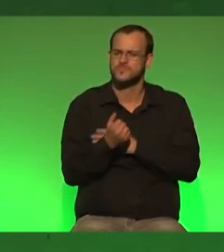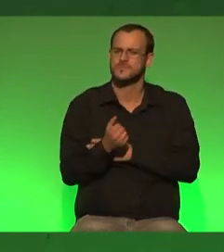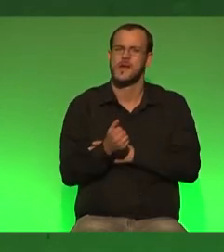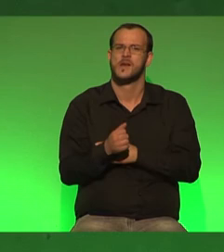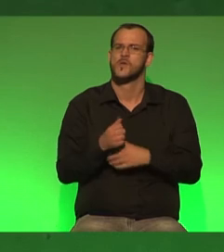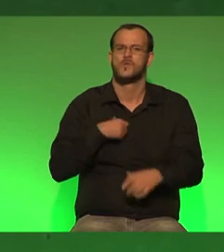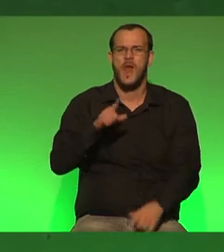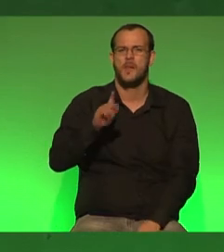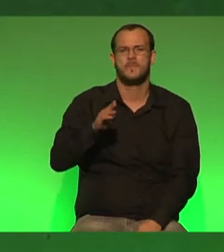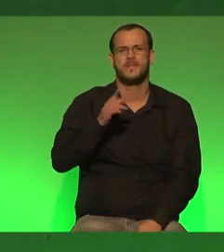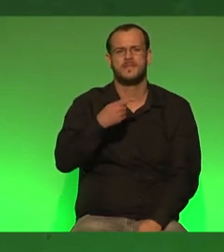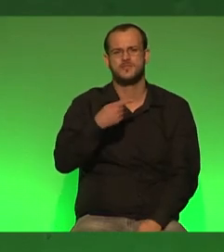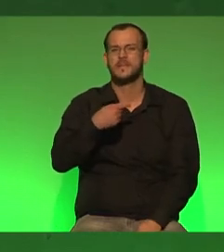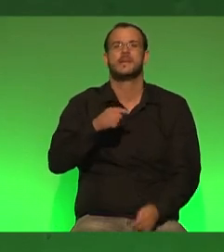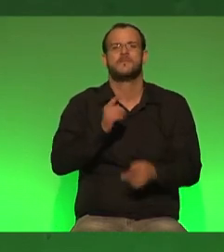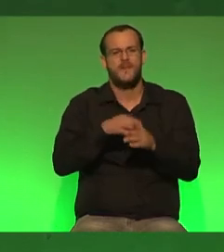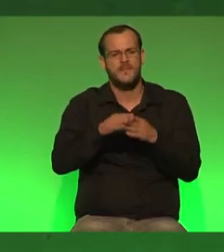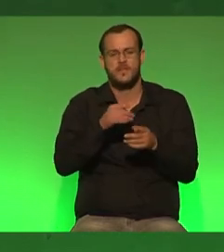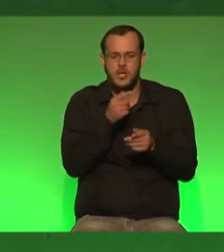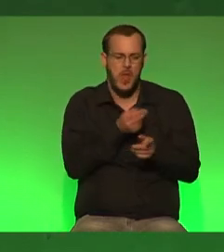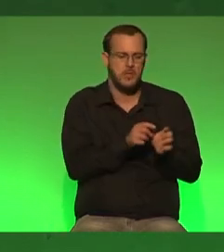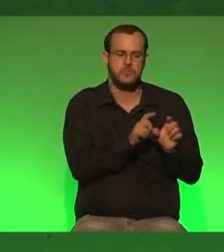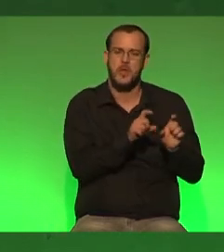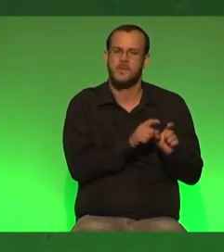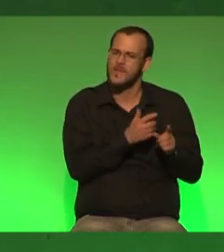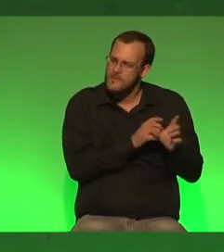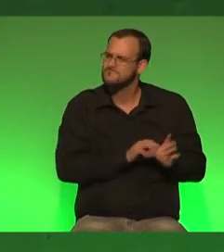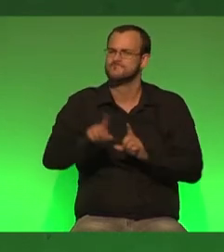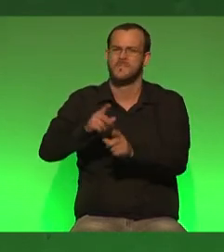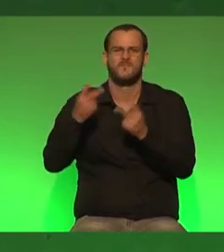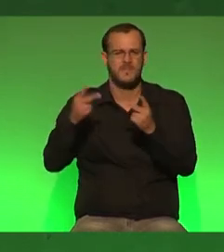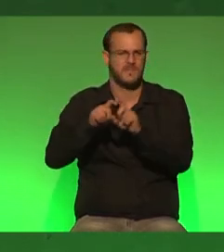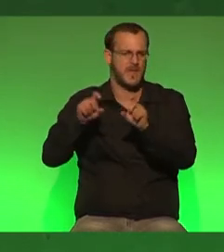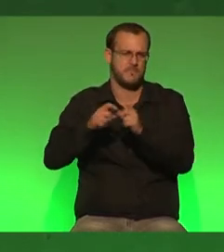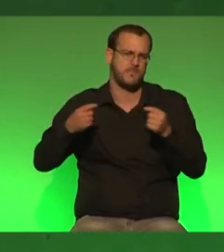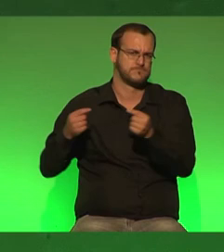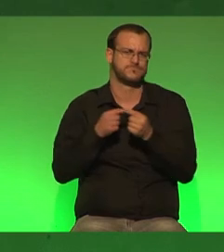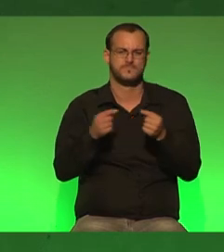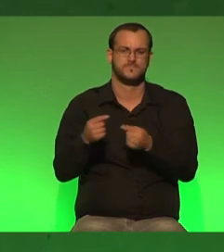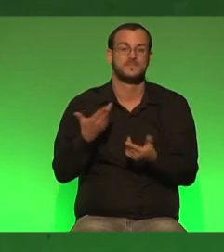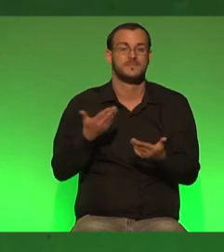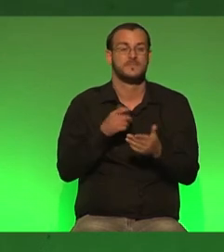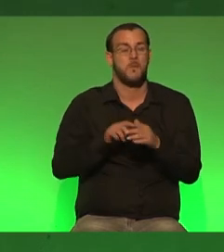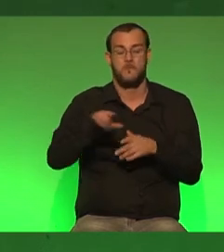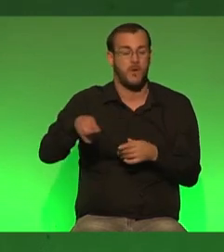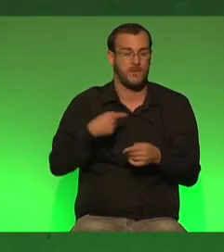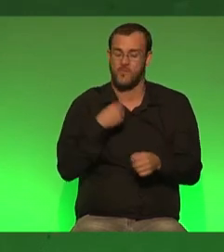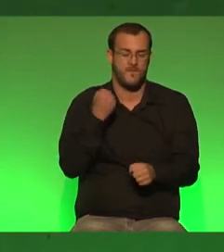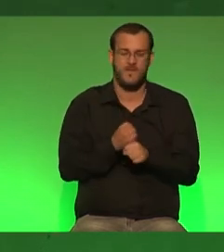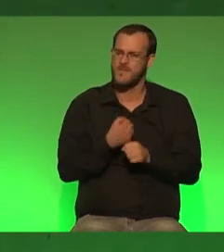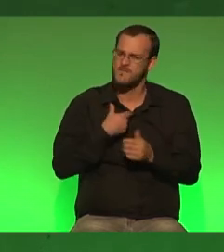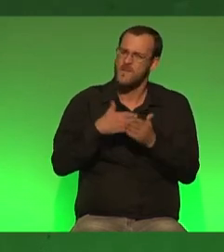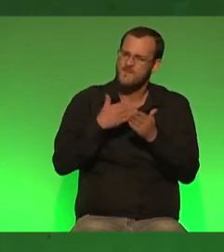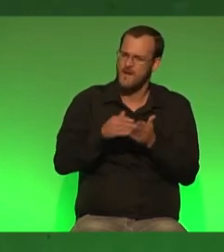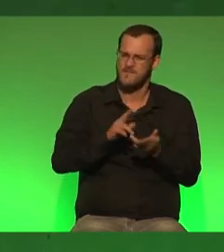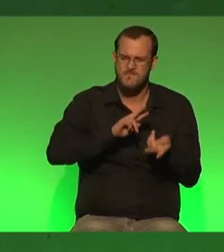LGBTI nicht nur Nischenthemen sind, sondern wirklich im Zentrum der Debatte ankommen. Und deshalb, ich bin mit diesem Projekt noch lange nicht fertig. Ich möchte weiter